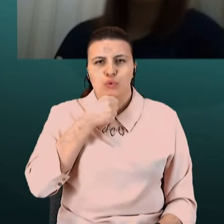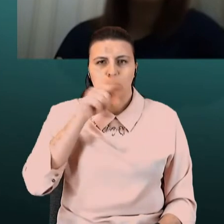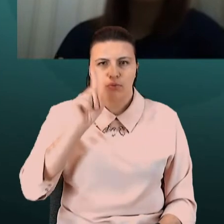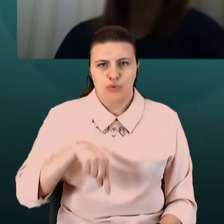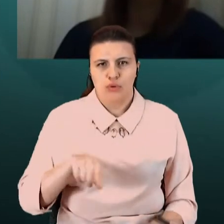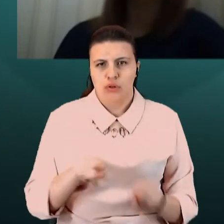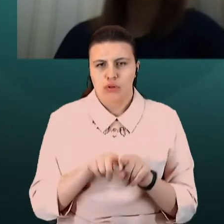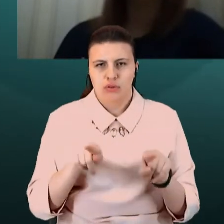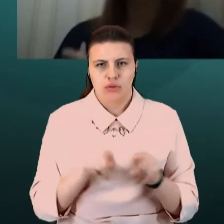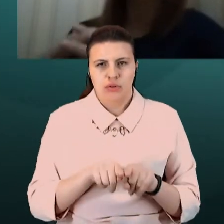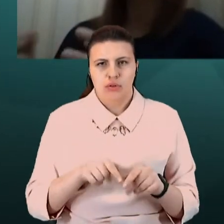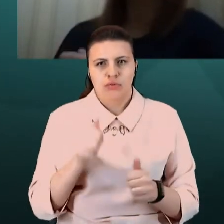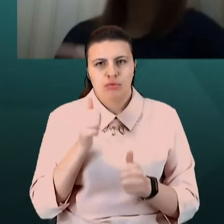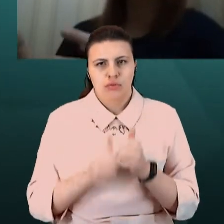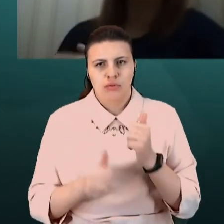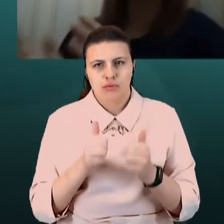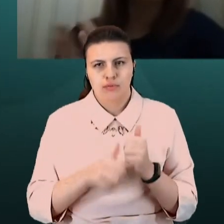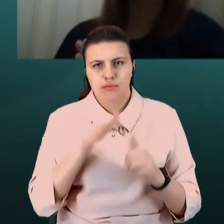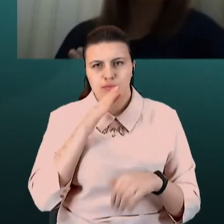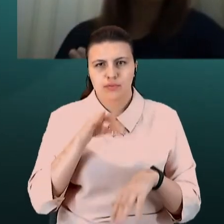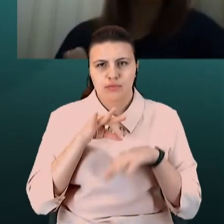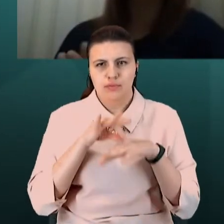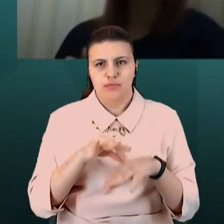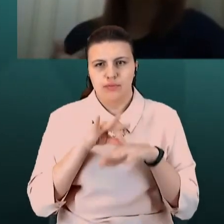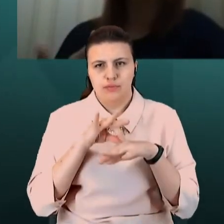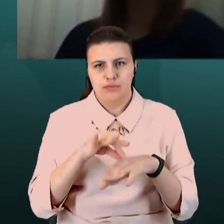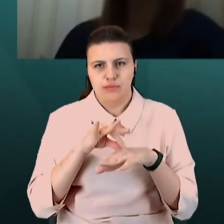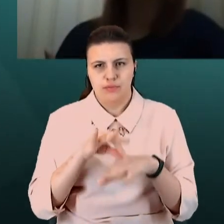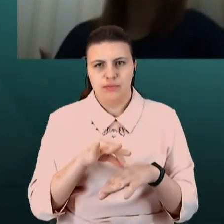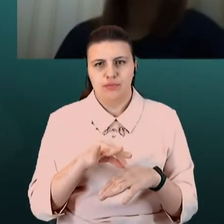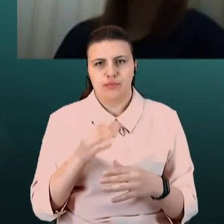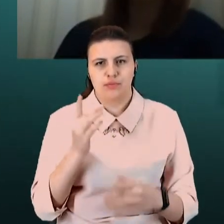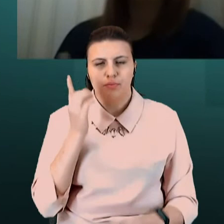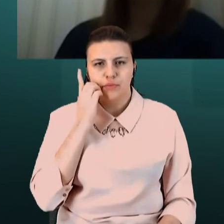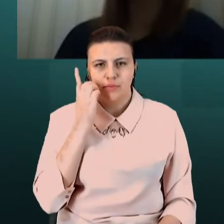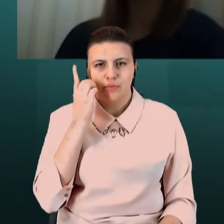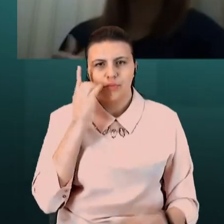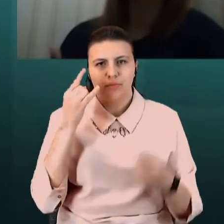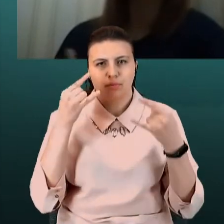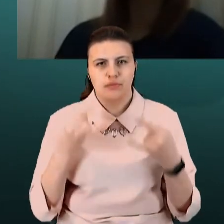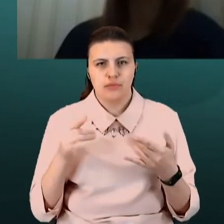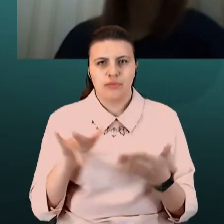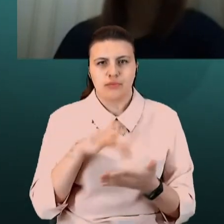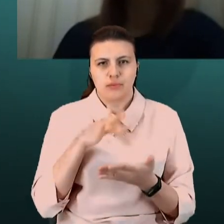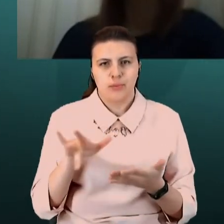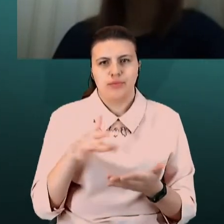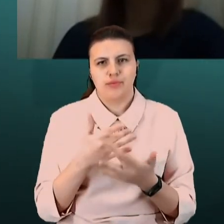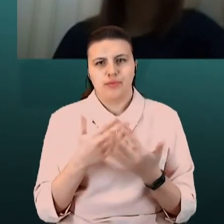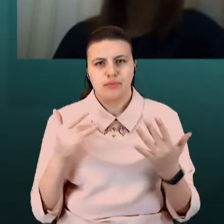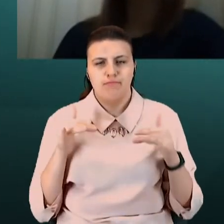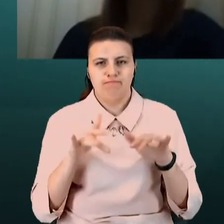часто проводимо і час з телефоном, і біля канів, телевізорів, комп'ютерів.